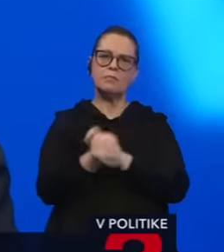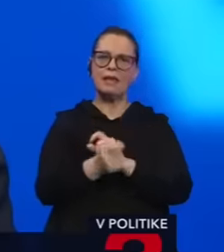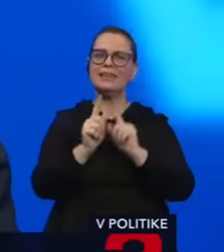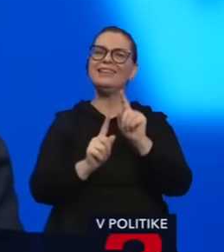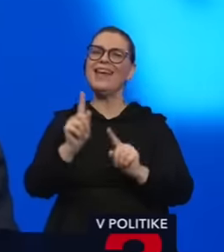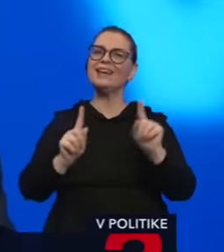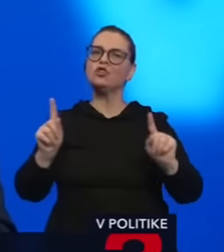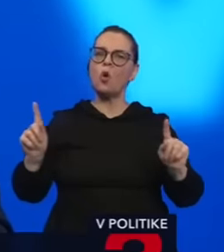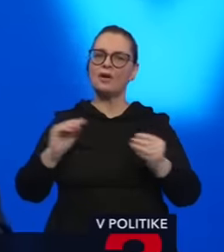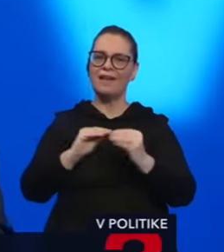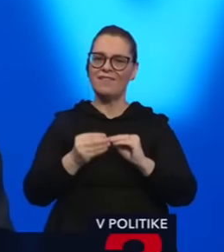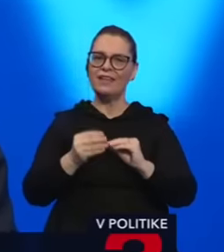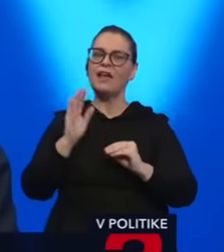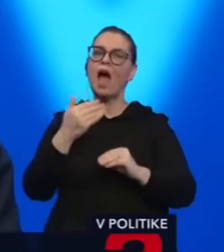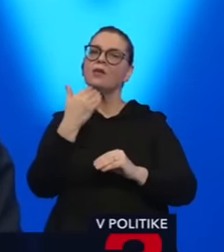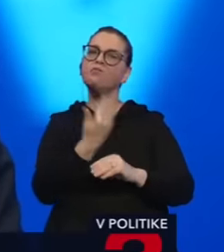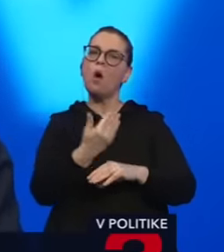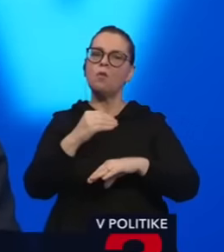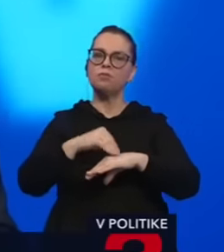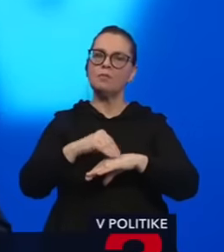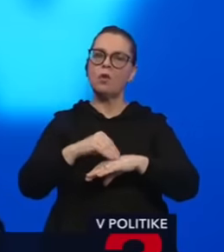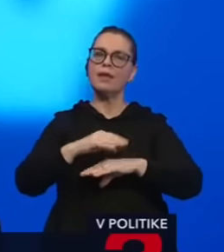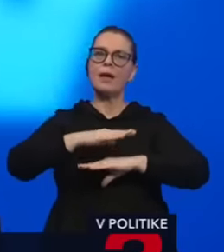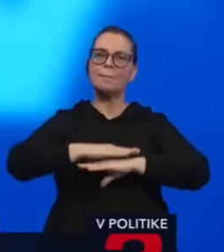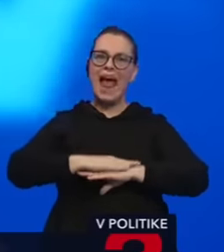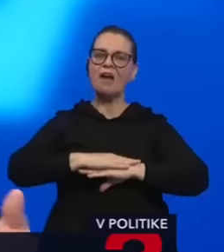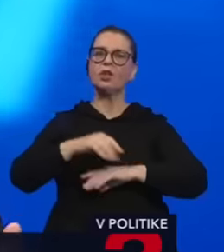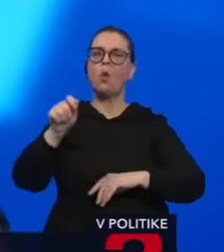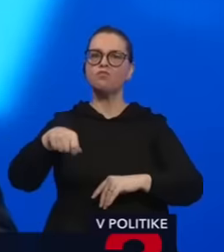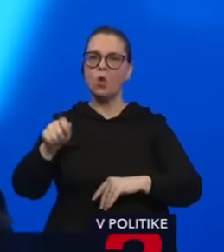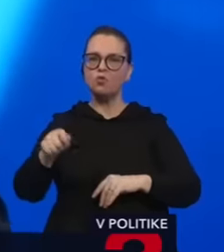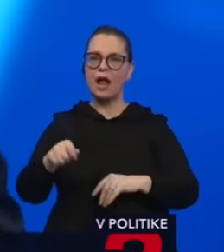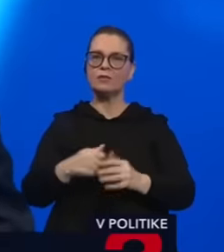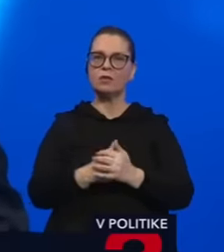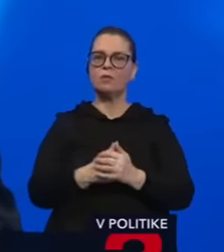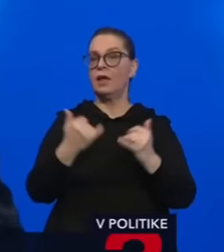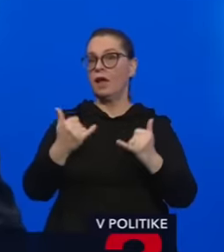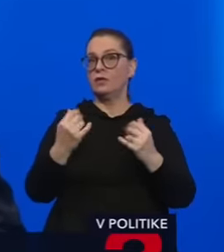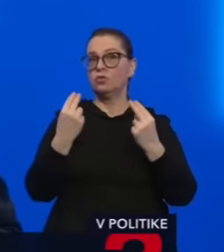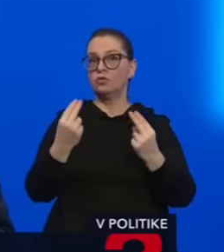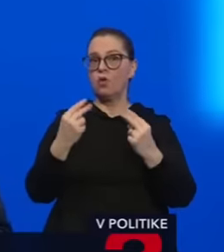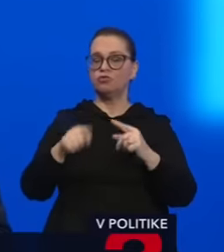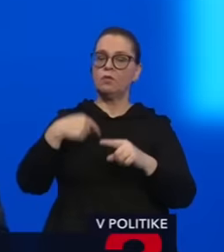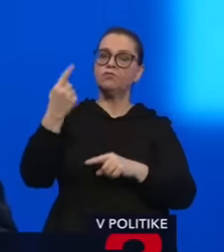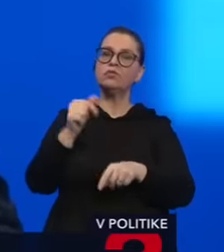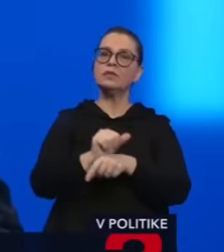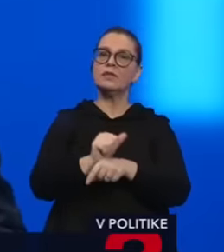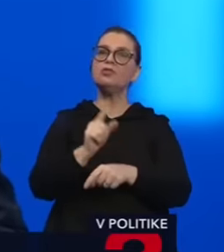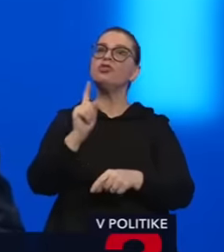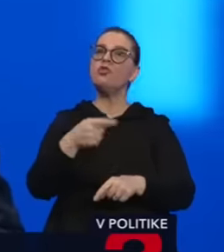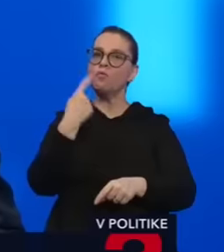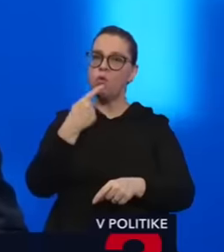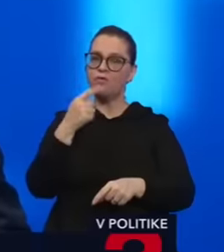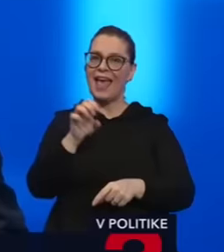veci aj po pripomienkách právnikov, prokurátorov. A otázka je, čo povie na budúci týždeň Európska komisia,